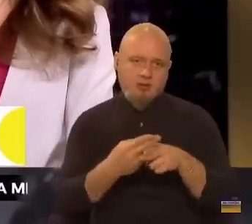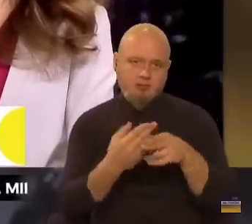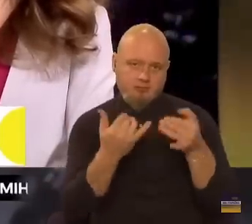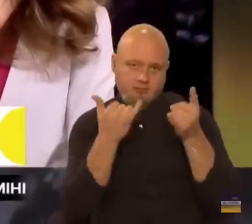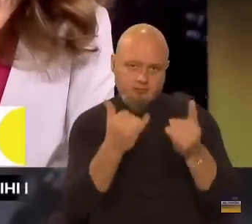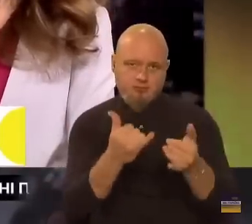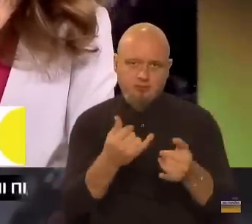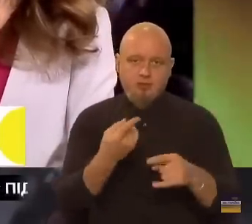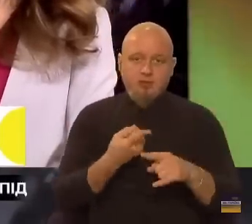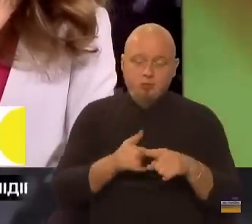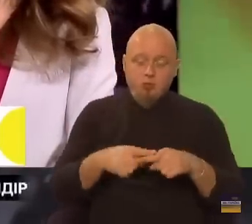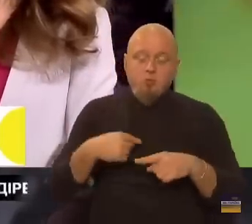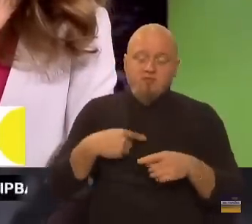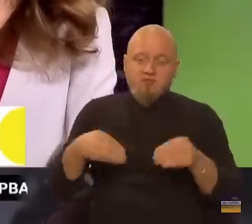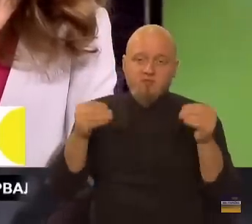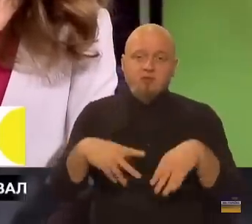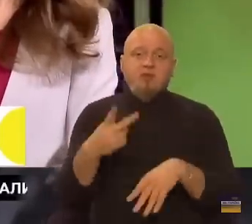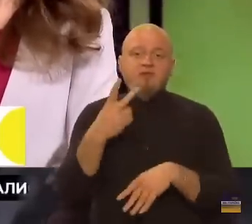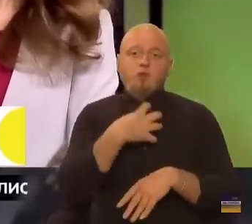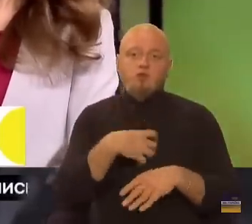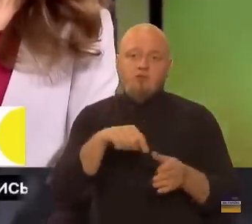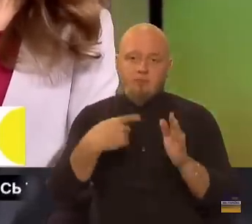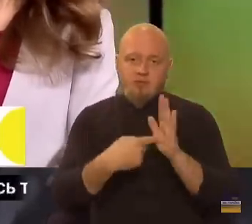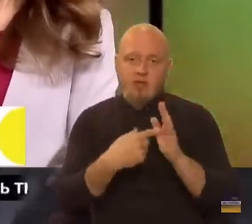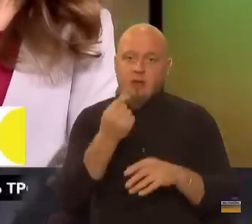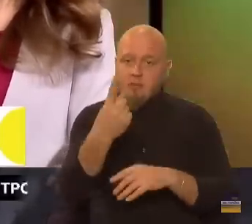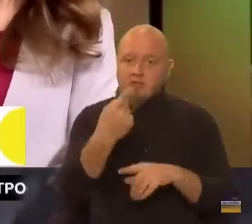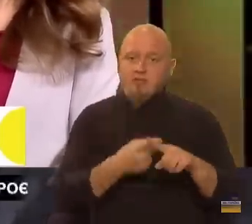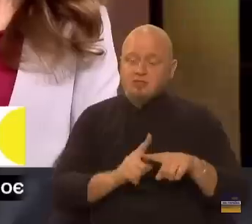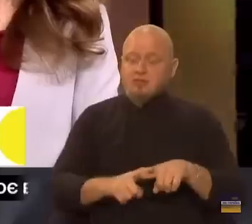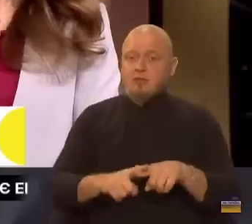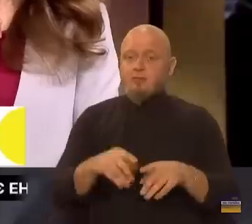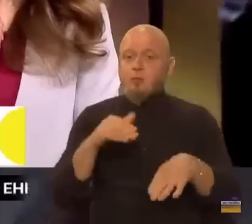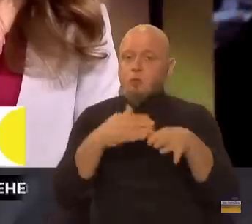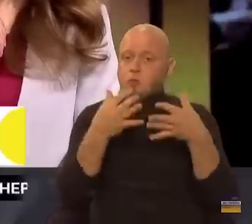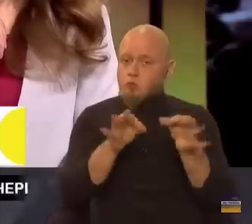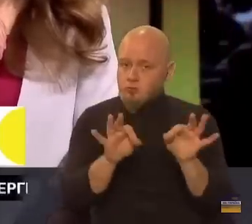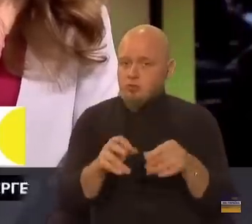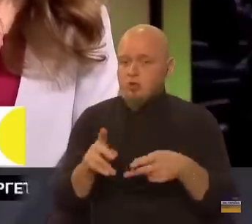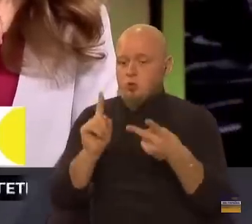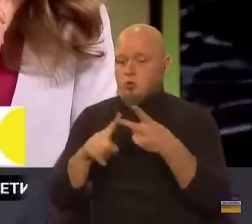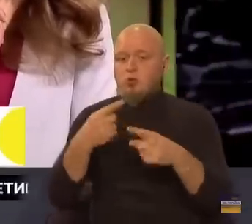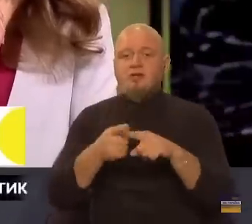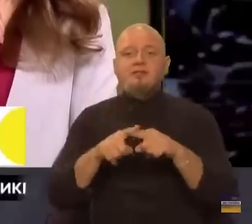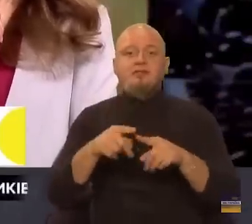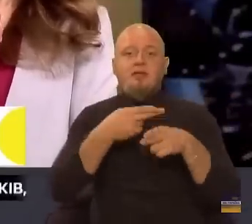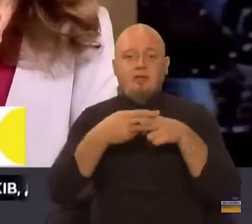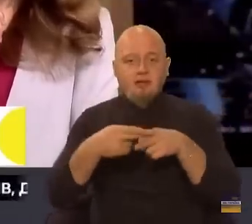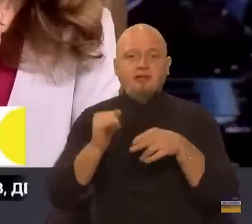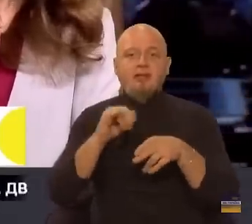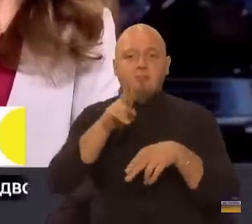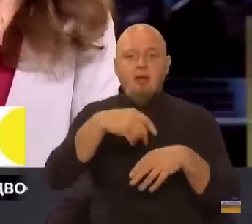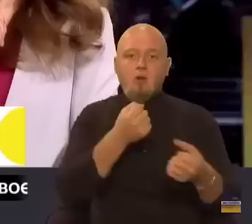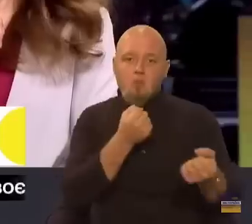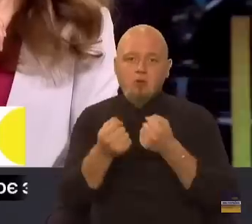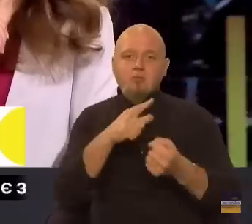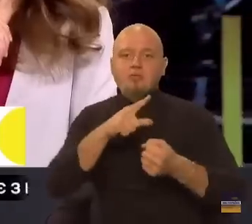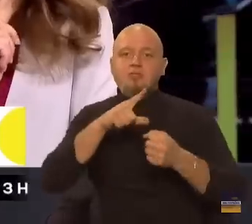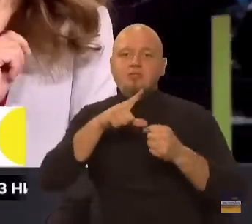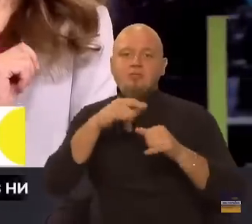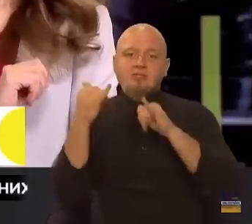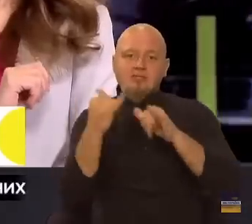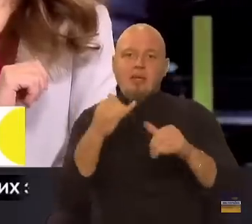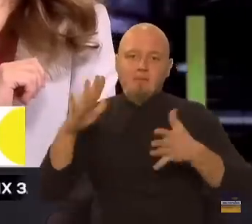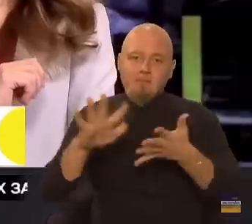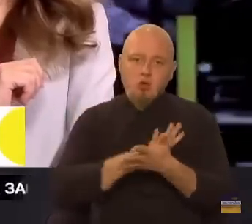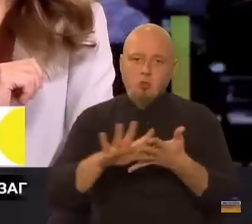Тому ми вирішуємо дві ключові питання. Перше – це доступність, друге – це якість. І паралельно боремося за безоплатність,